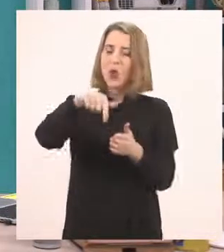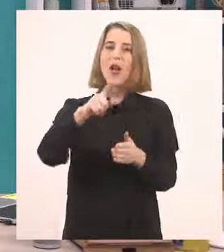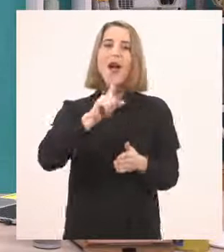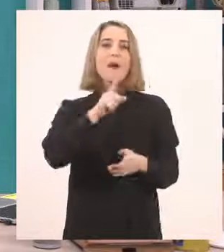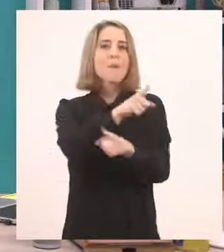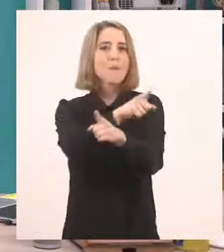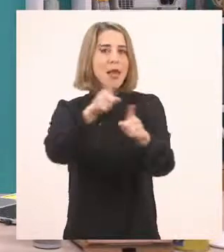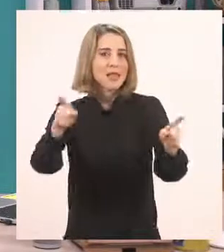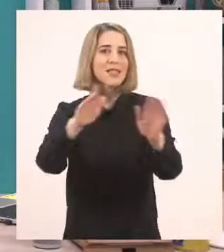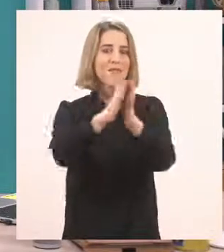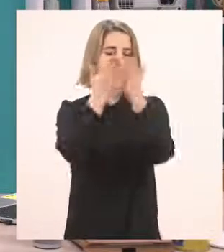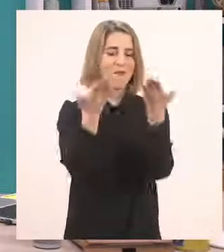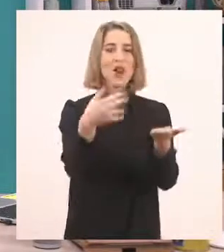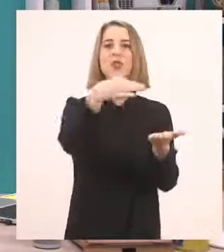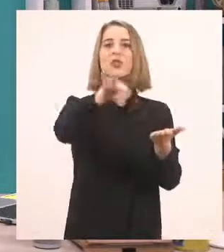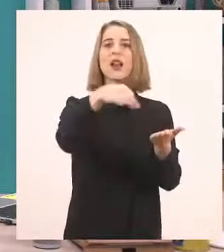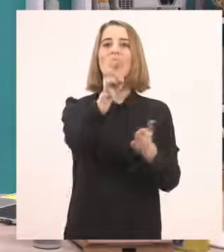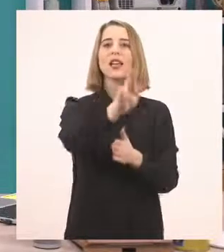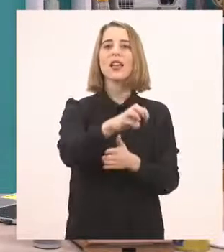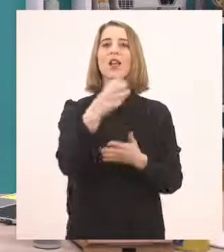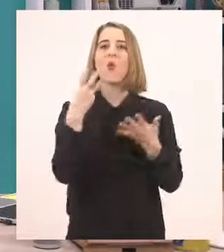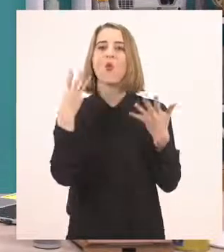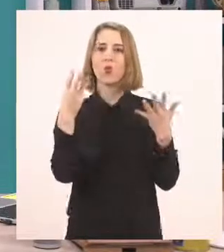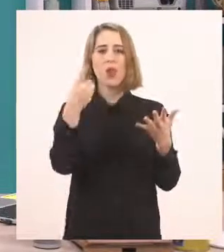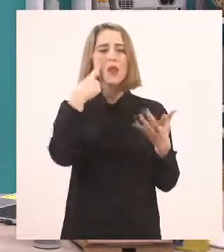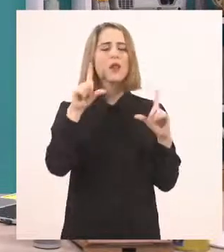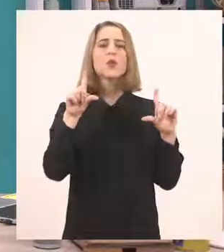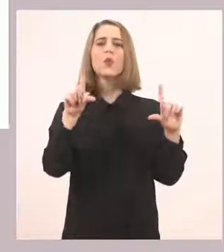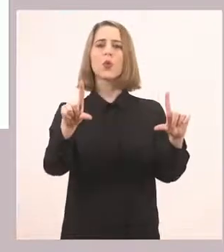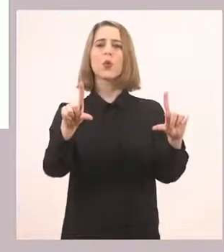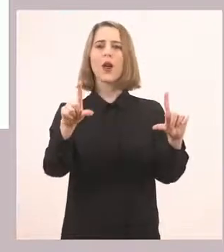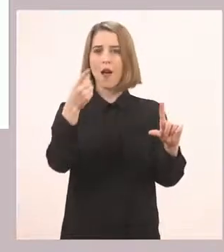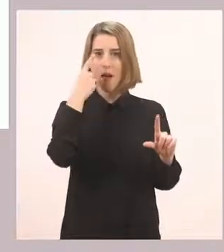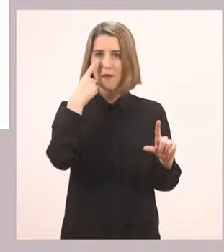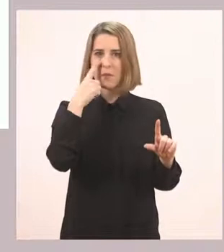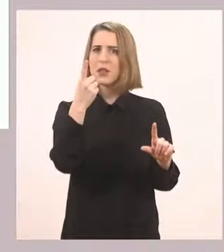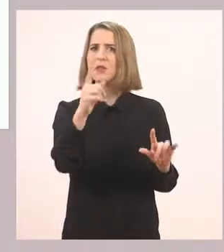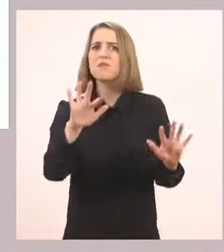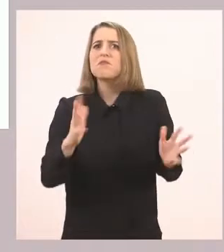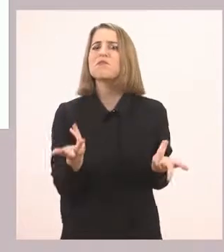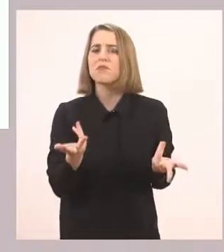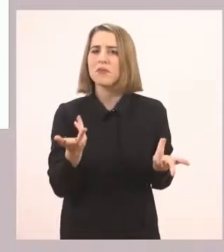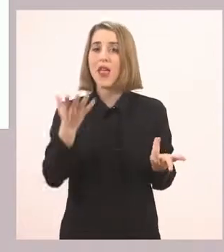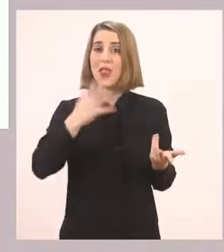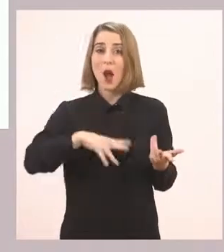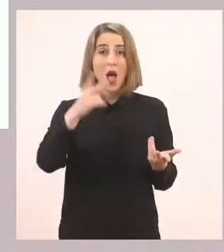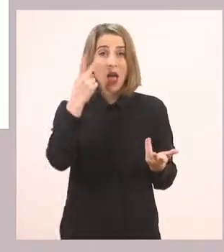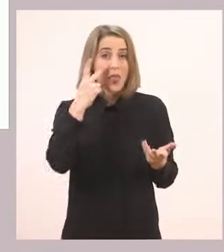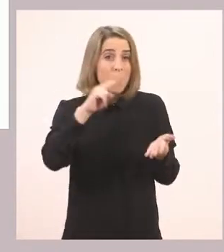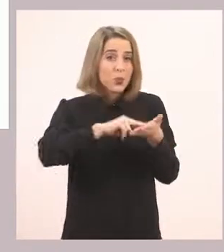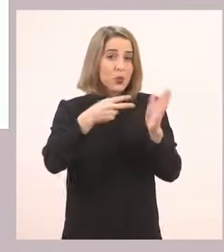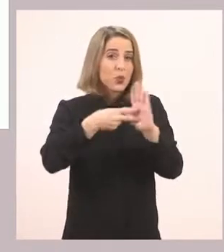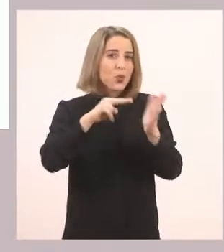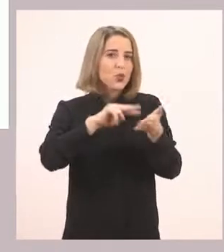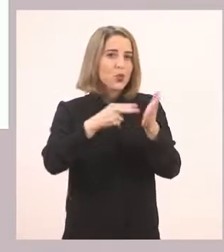38 και να δείτε την εικόνα που έχει. Λοιπόν, θέλω να την κοιτάξατε προσεκτικά